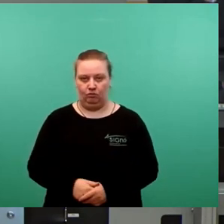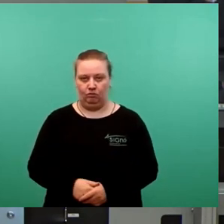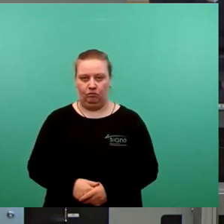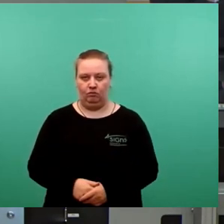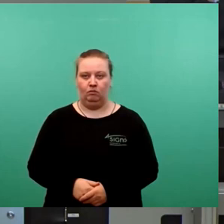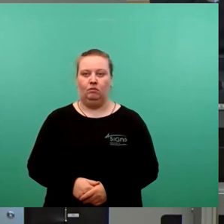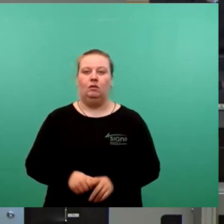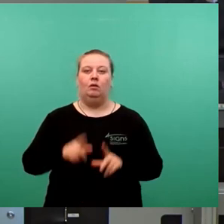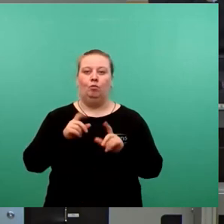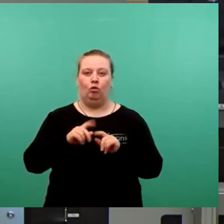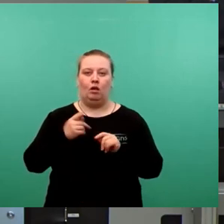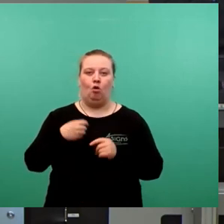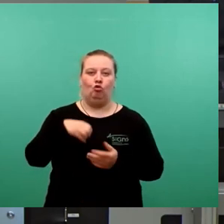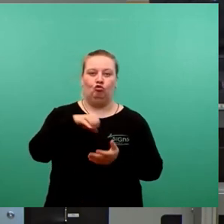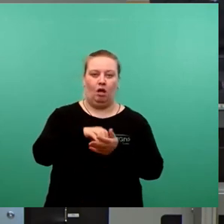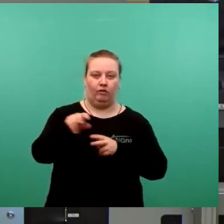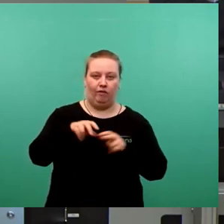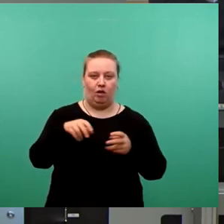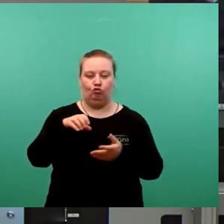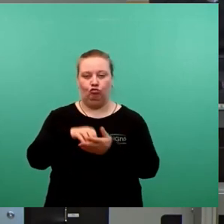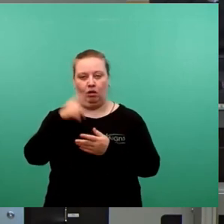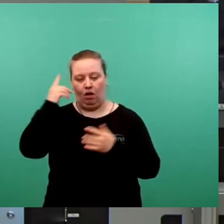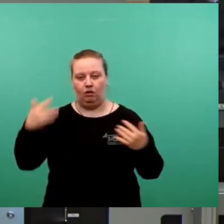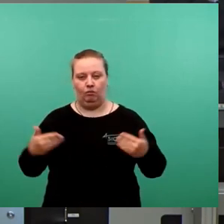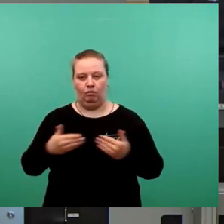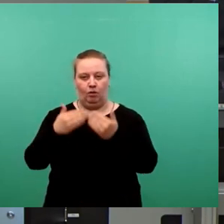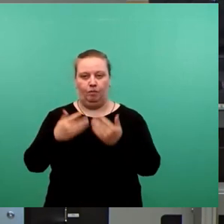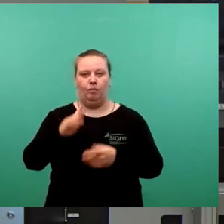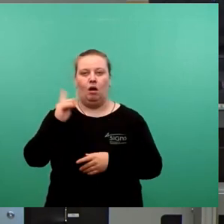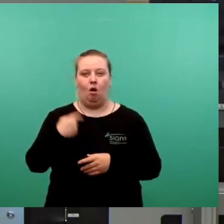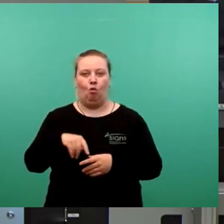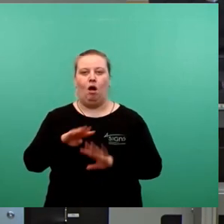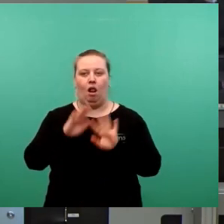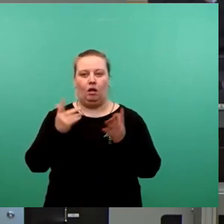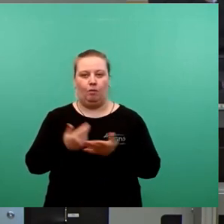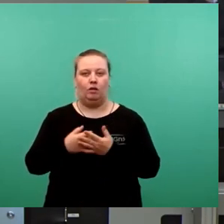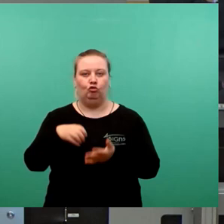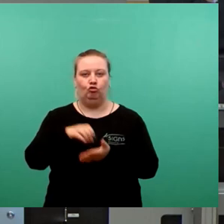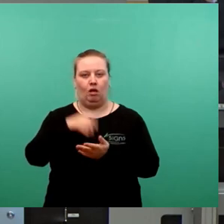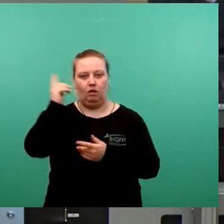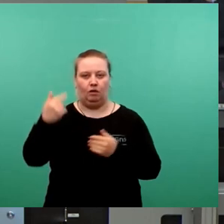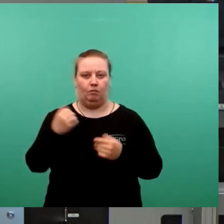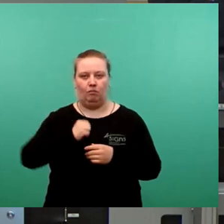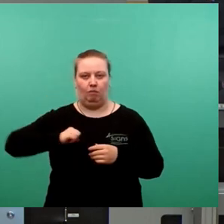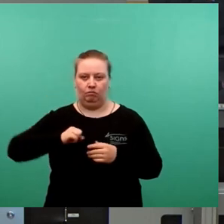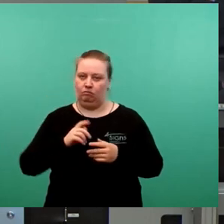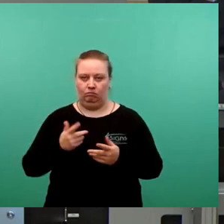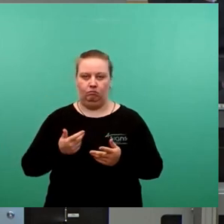Zusammenwirken von Stadtverwaltung und Stadtrat als auch der notwendigen Zusammenarbeit im Stadtrat selbst abträglich sein.